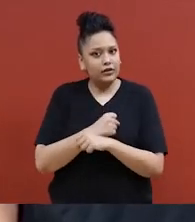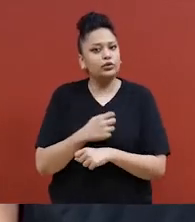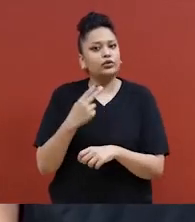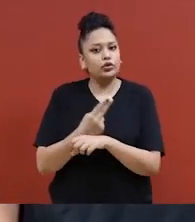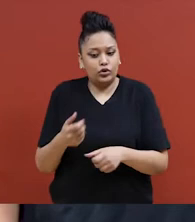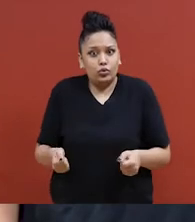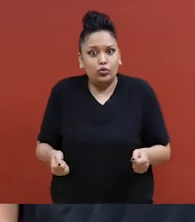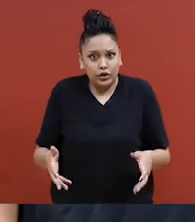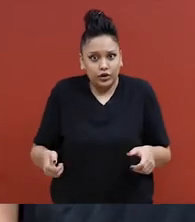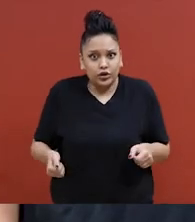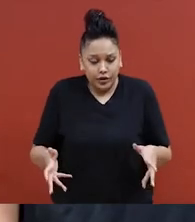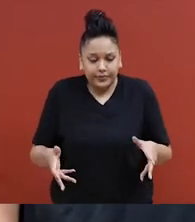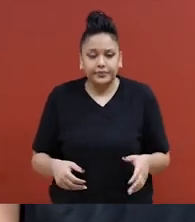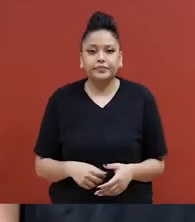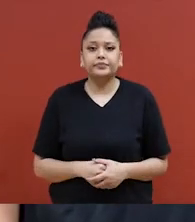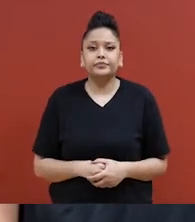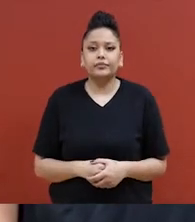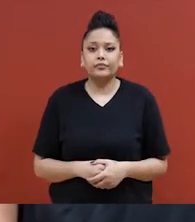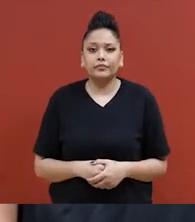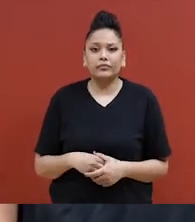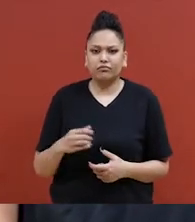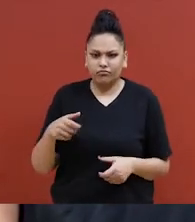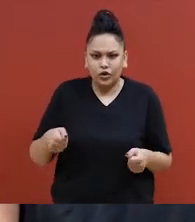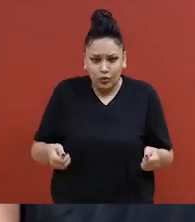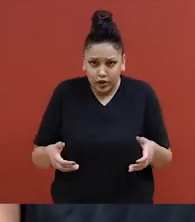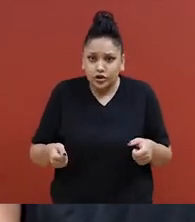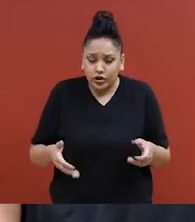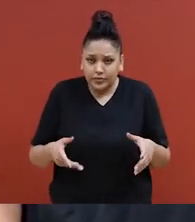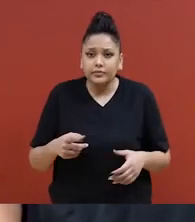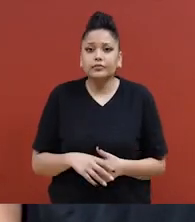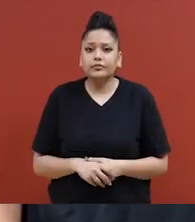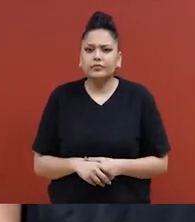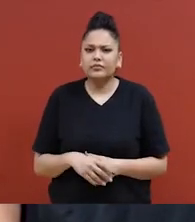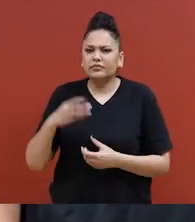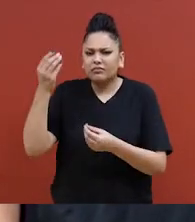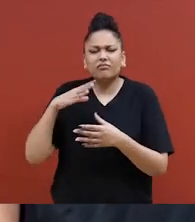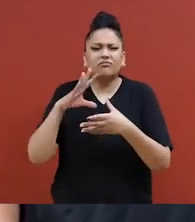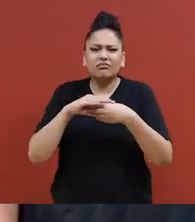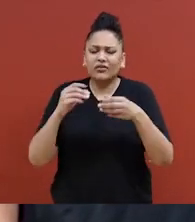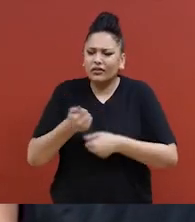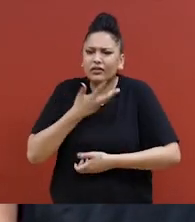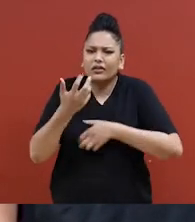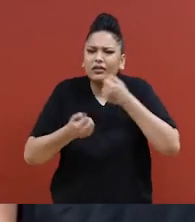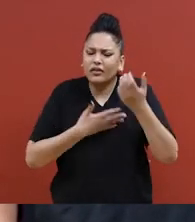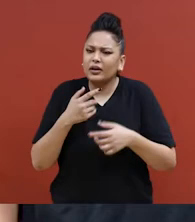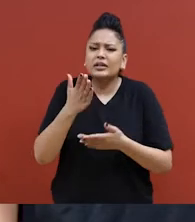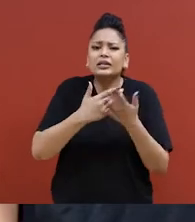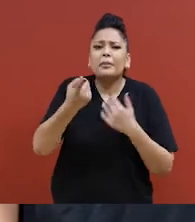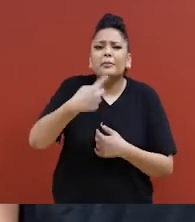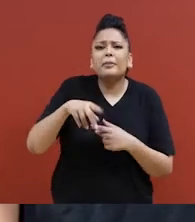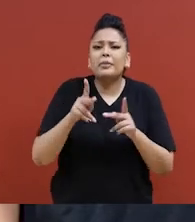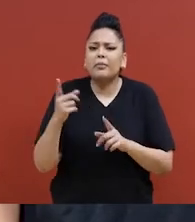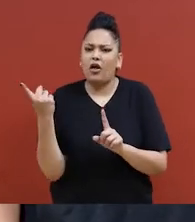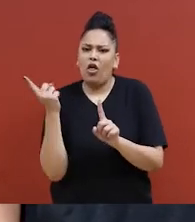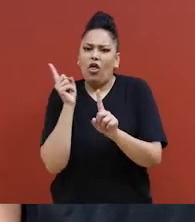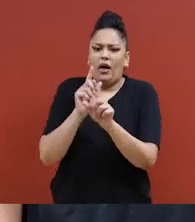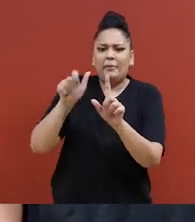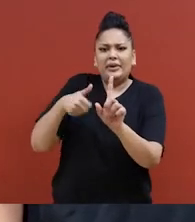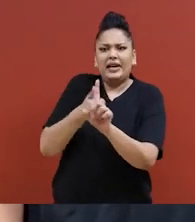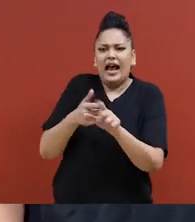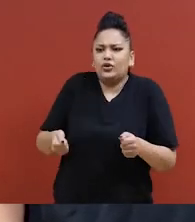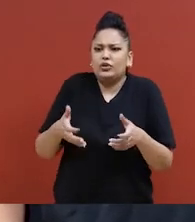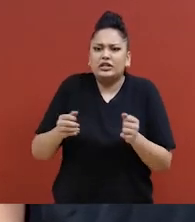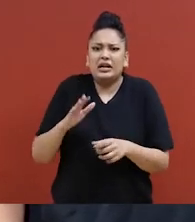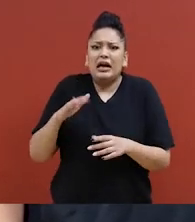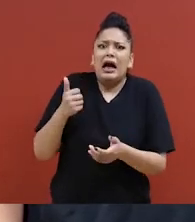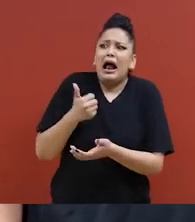fauteuils roulants, surtout ceux qui sont manuels, parlent de la façon dont certains inconnus décident qu'ils vont se mettre derrière elle en